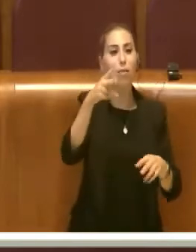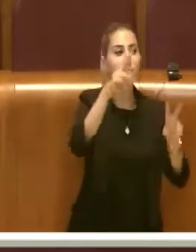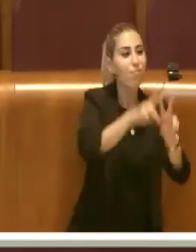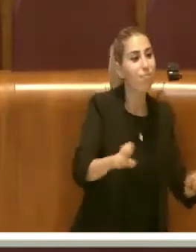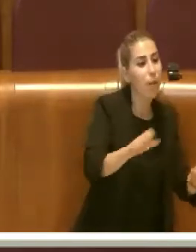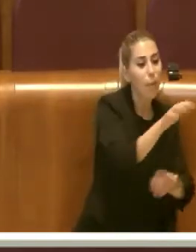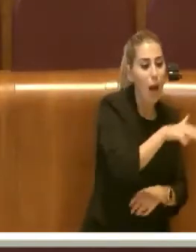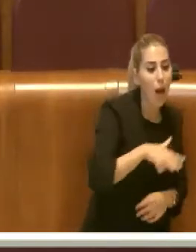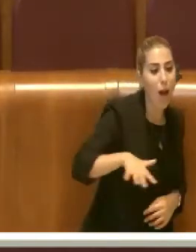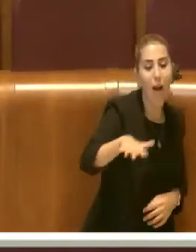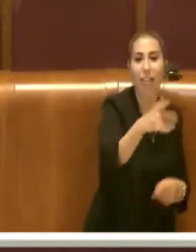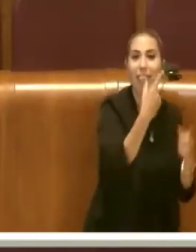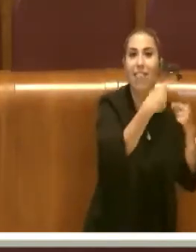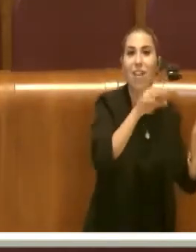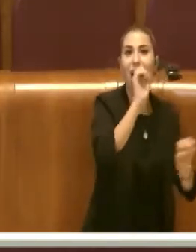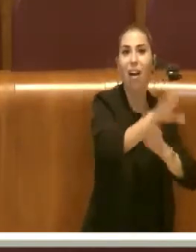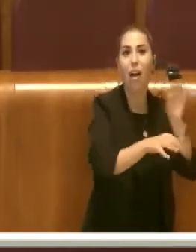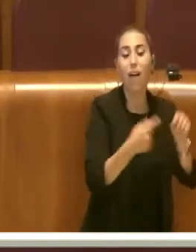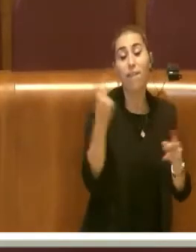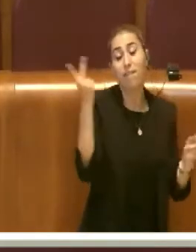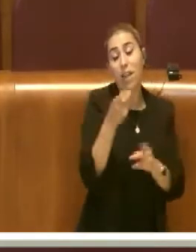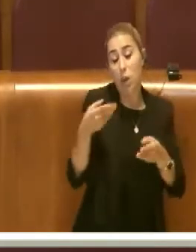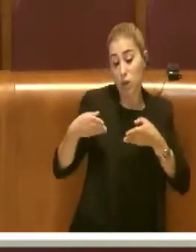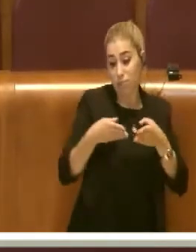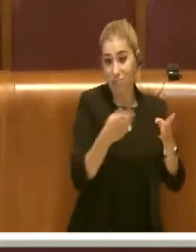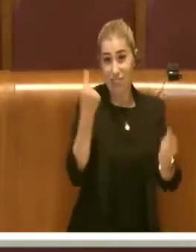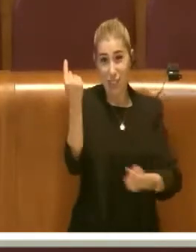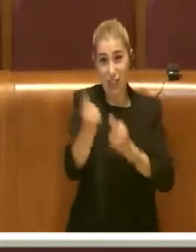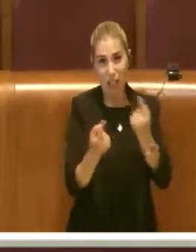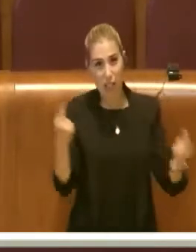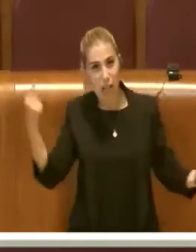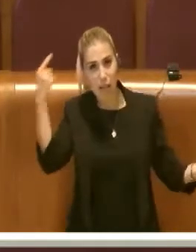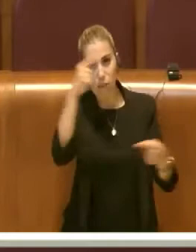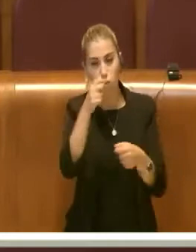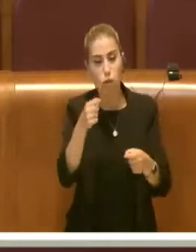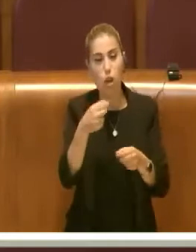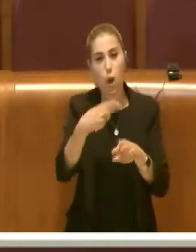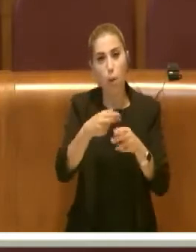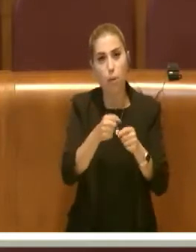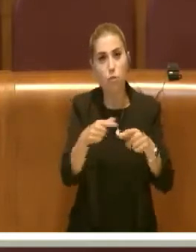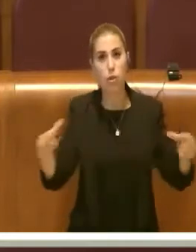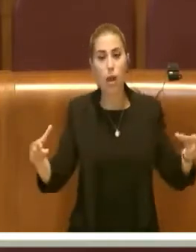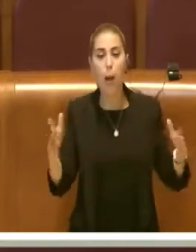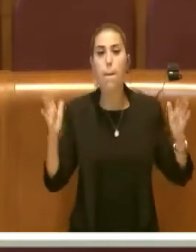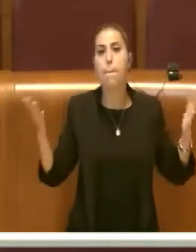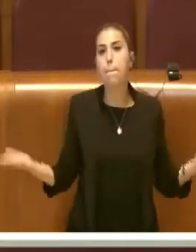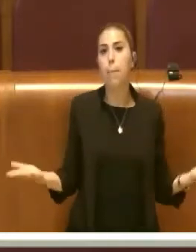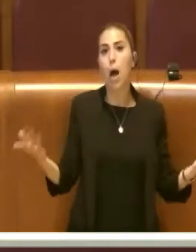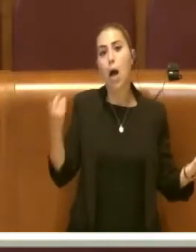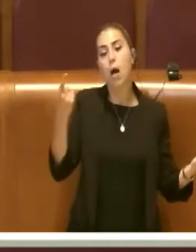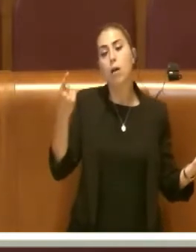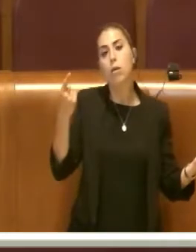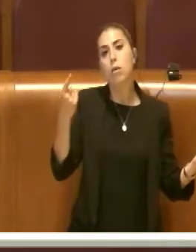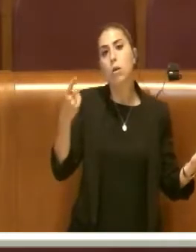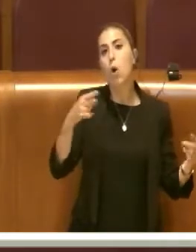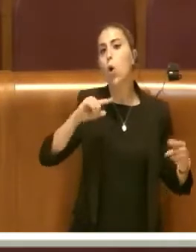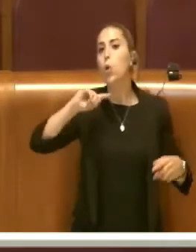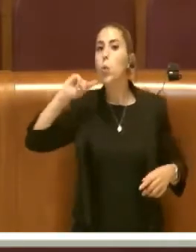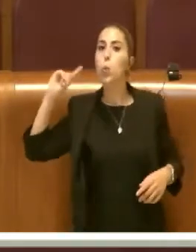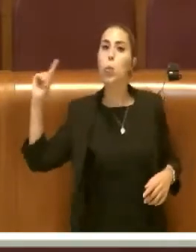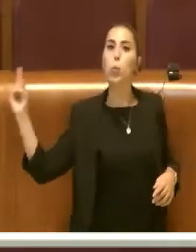Oggettivamente la situazione nelle strade è ancora complessa e difficile, e lo sappiamo benissimo. Però tutti gli attori